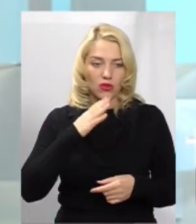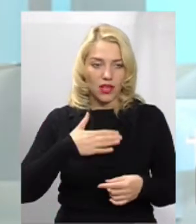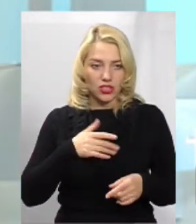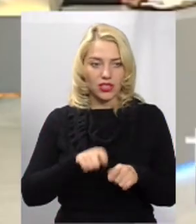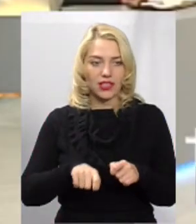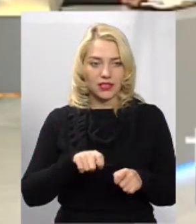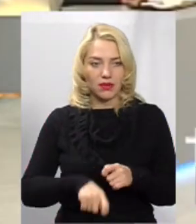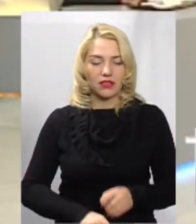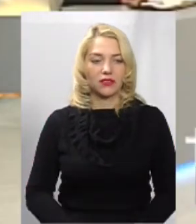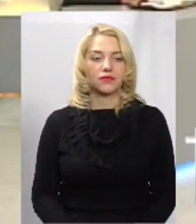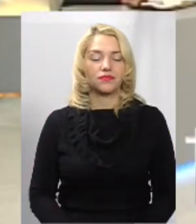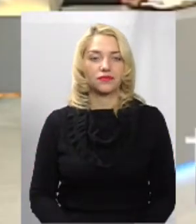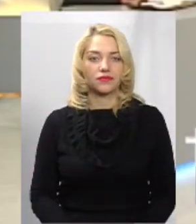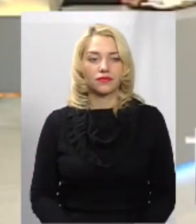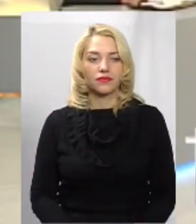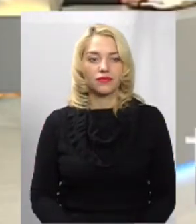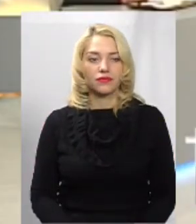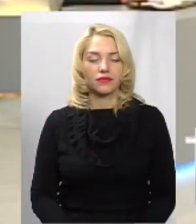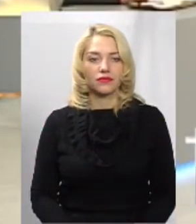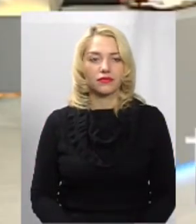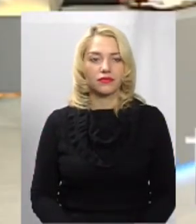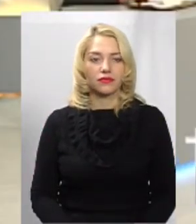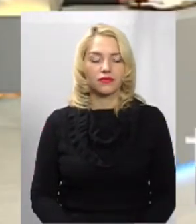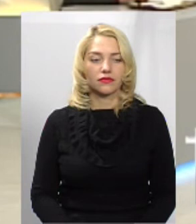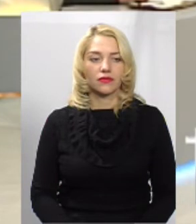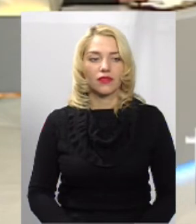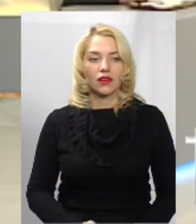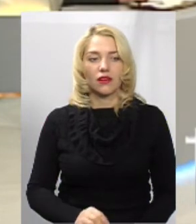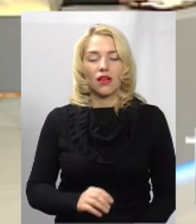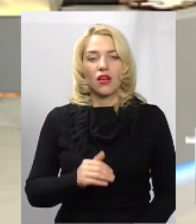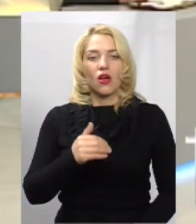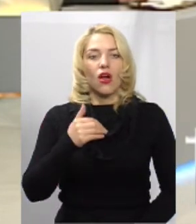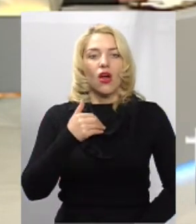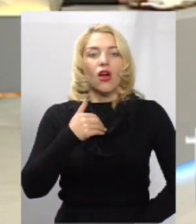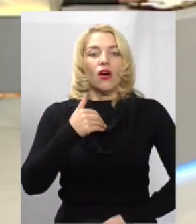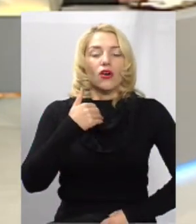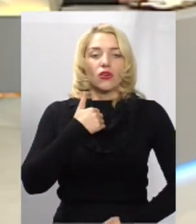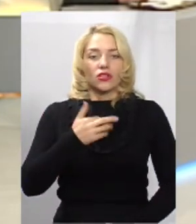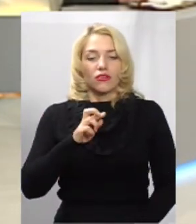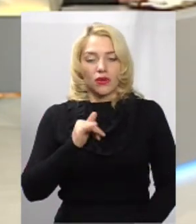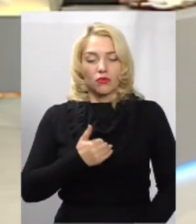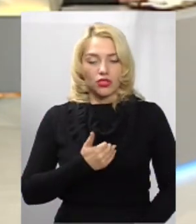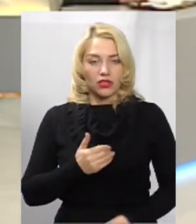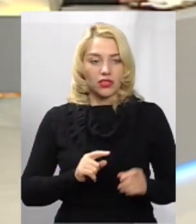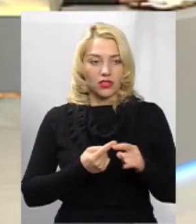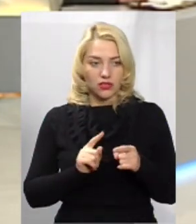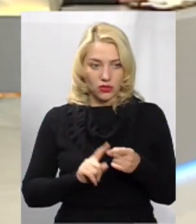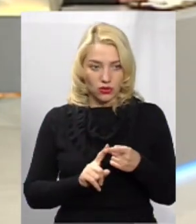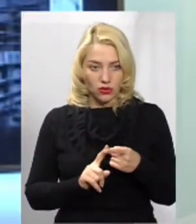експертів. Пане Володимире. Так, дякую. Василь Пілович, хотів би одразу розпочати з того, що насправді